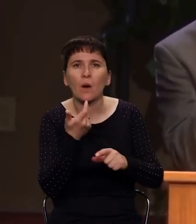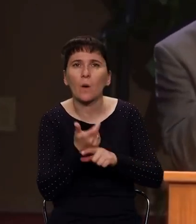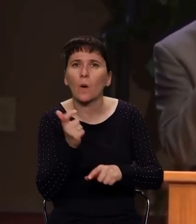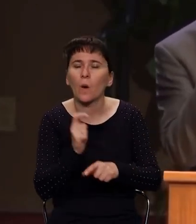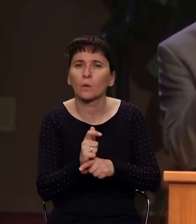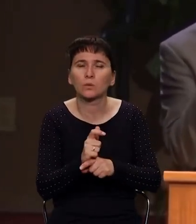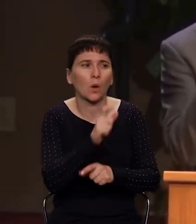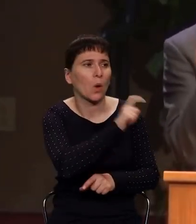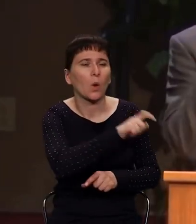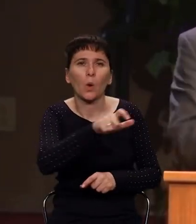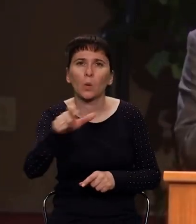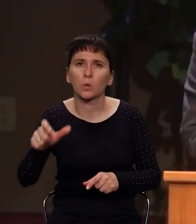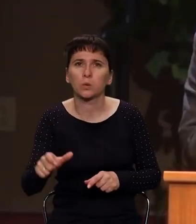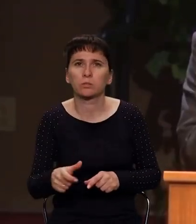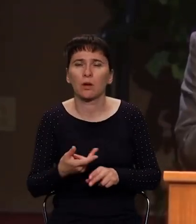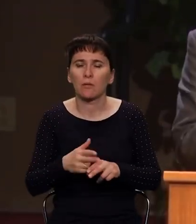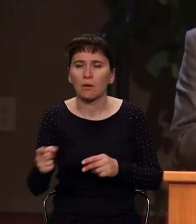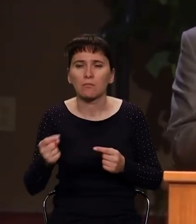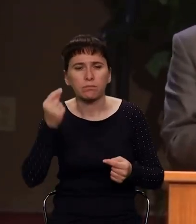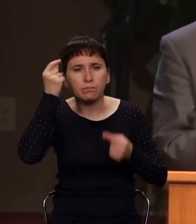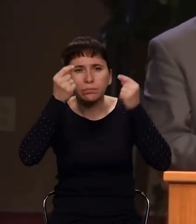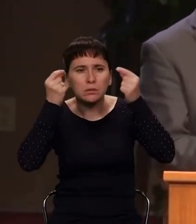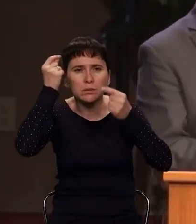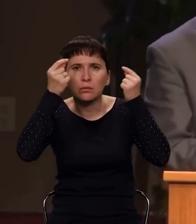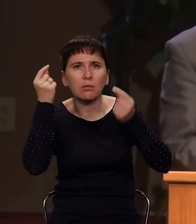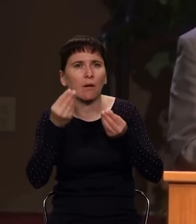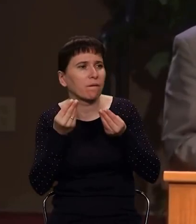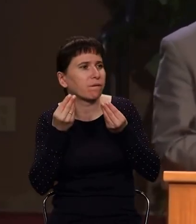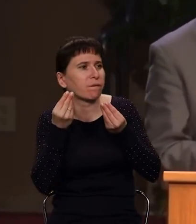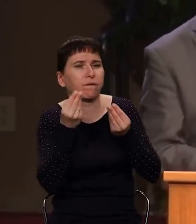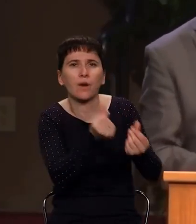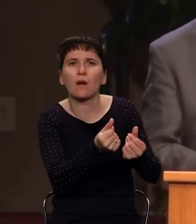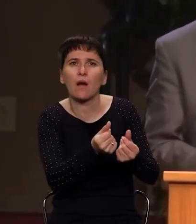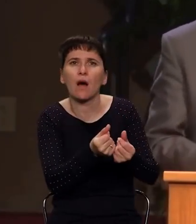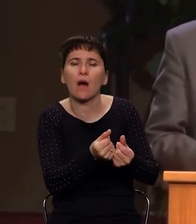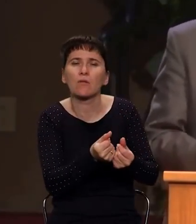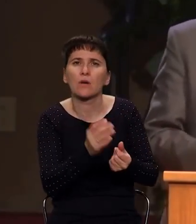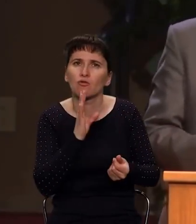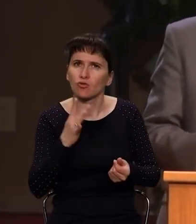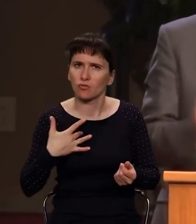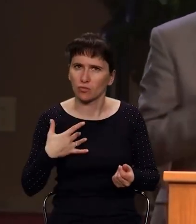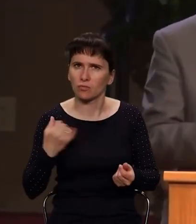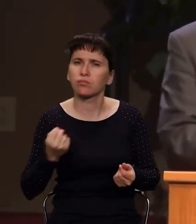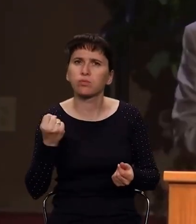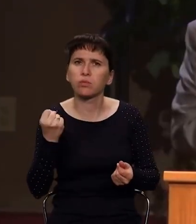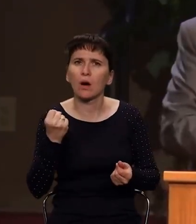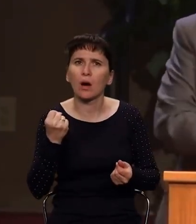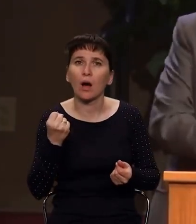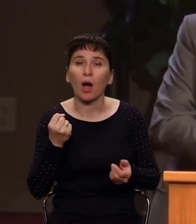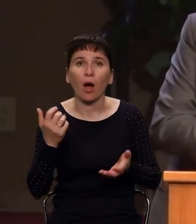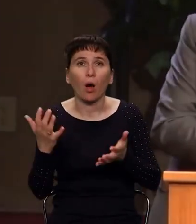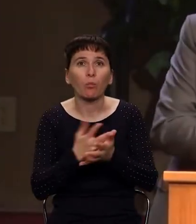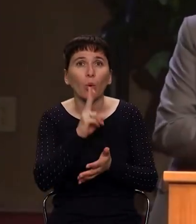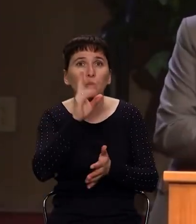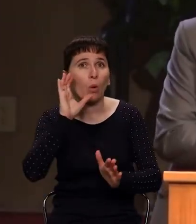рычаги на людей. Это было психолог, это была женщина твердого духа, она знала, что она делает. У нее появились